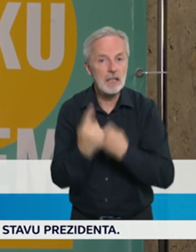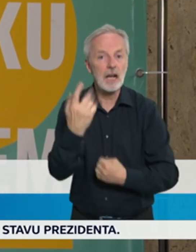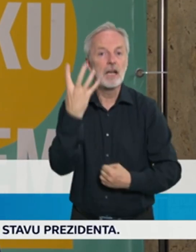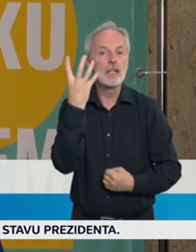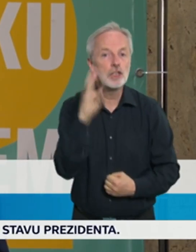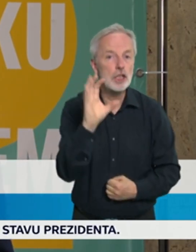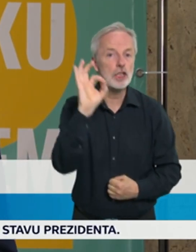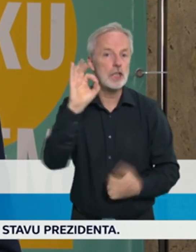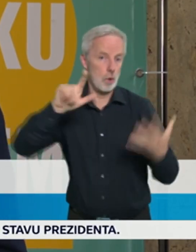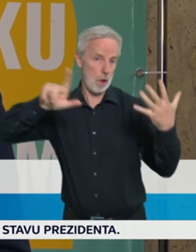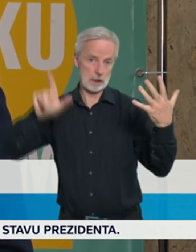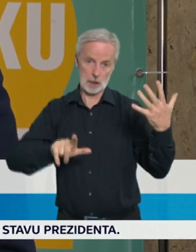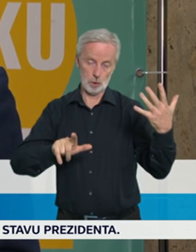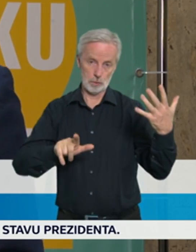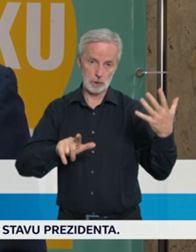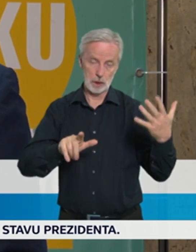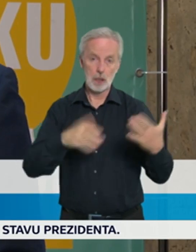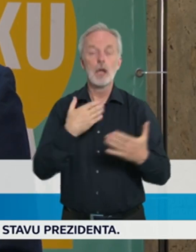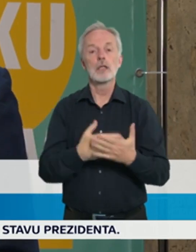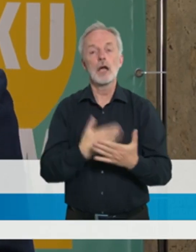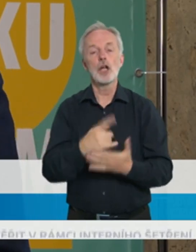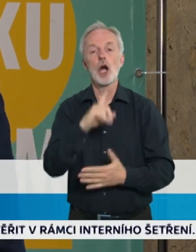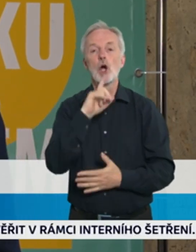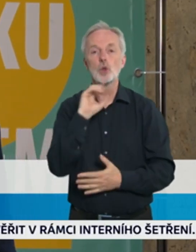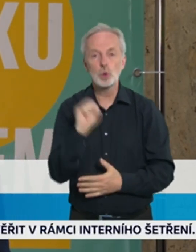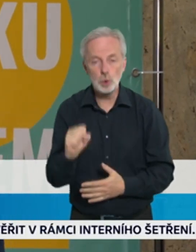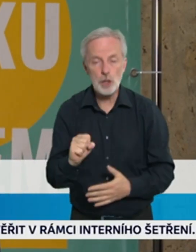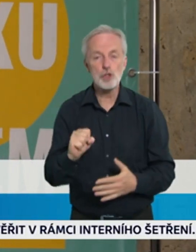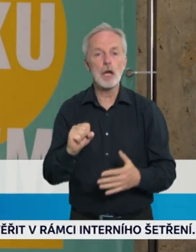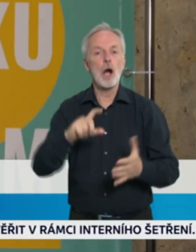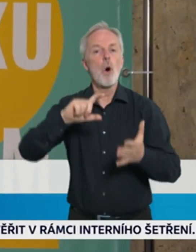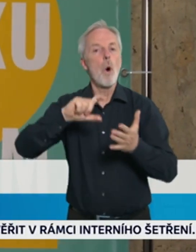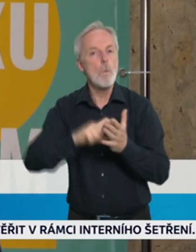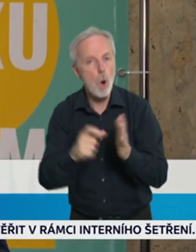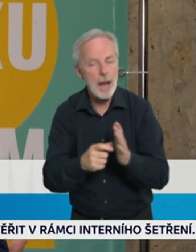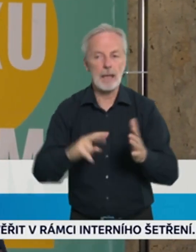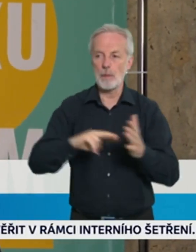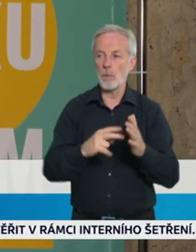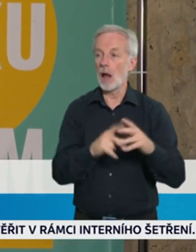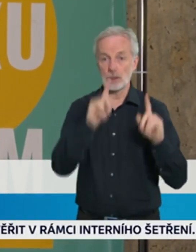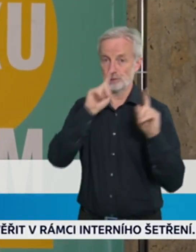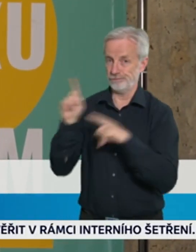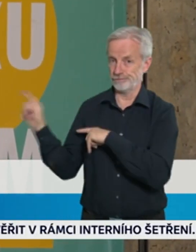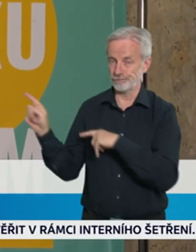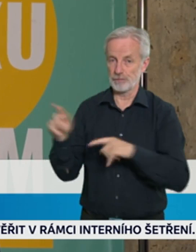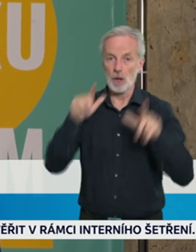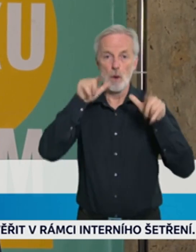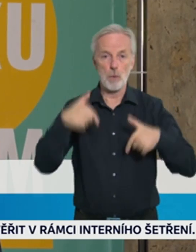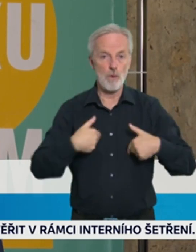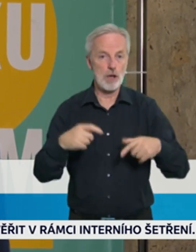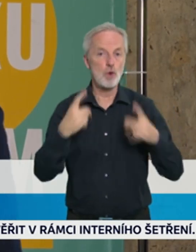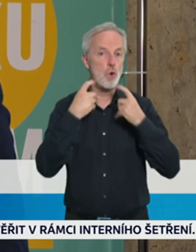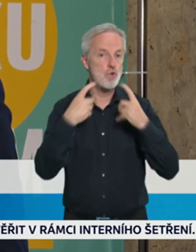ten model, který vytvořil profesor Dušek se svými kolegy, v zásadě se velmi přesně